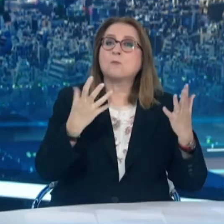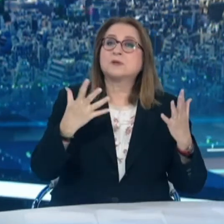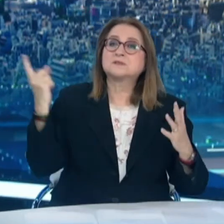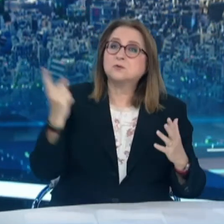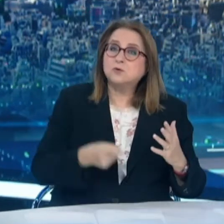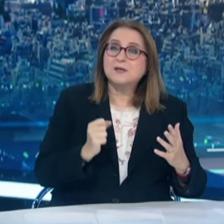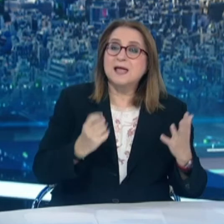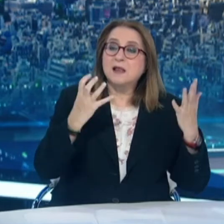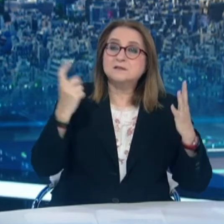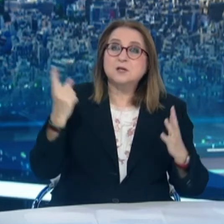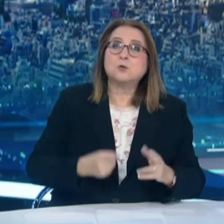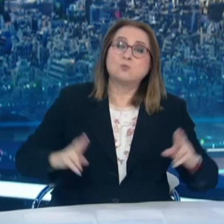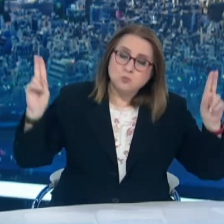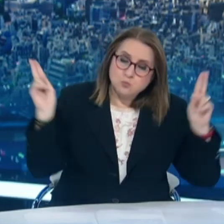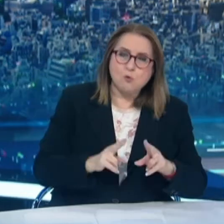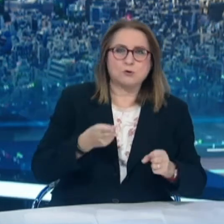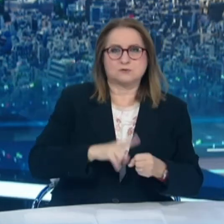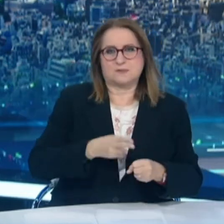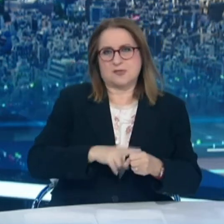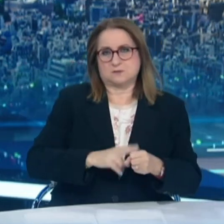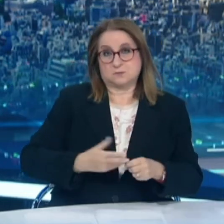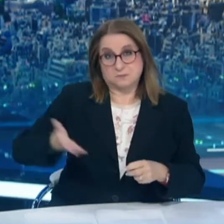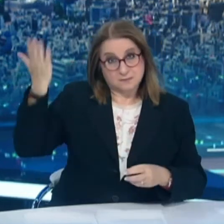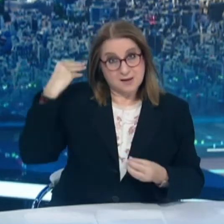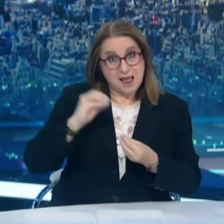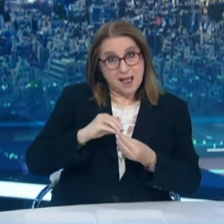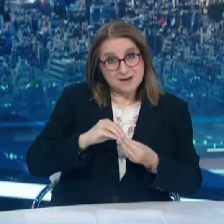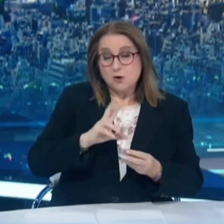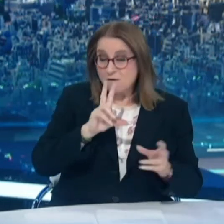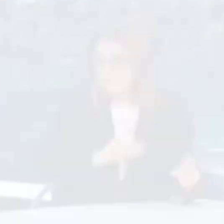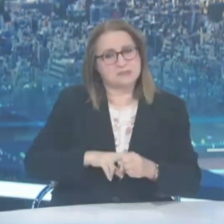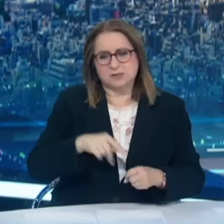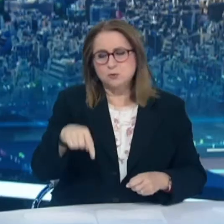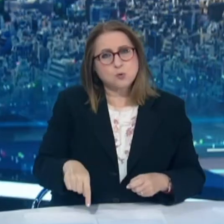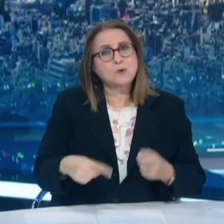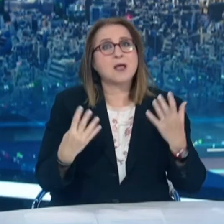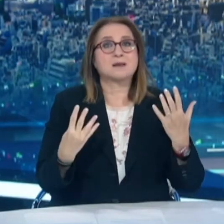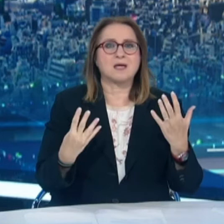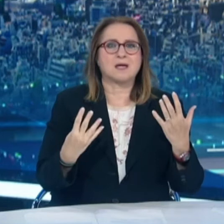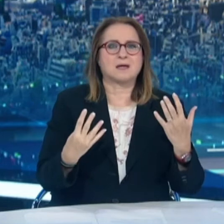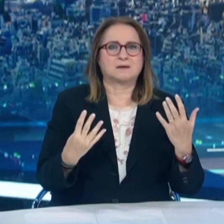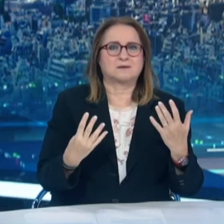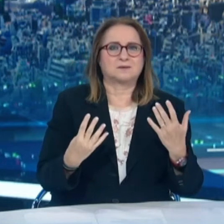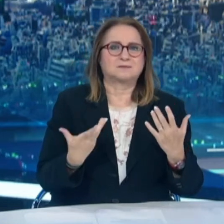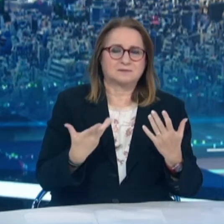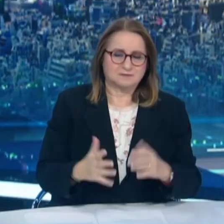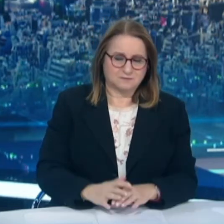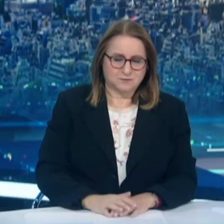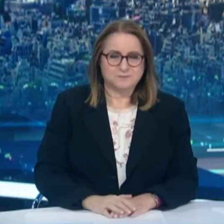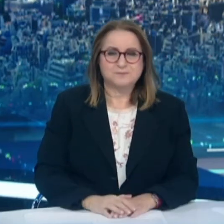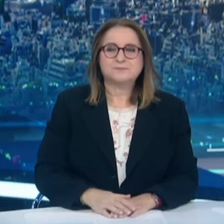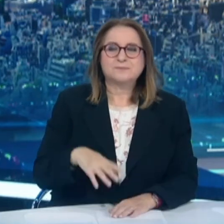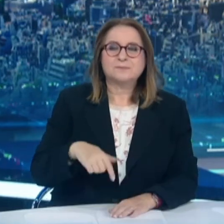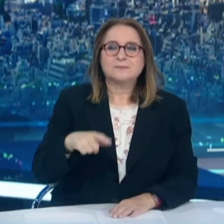λιγότερους θανάτους σε σύγκριση με την τελευταία εβδομάδα του Απριλίου. Τα νούμερα είναι αδιάψευστα. Στη Θεσσαλονίκη και στη Χαλκιδική έχουμε μια